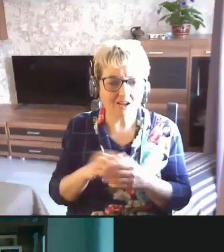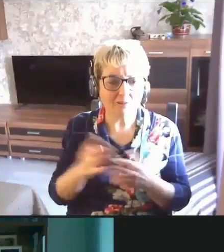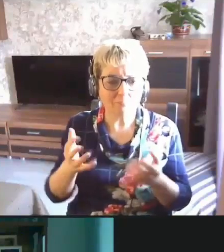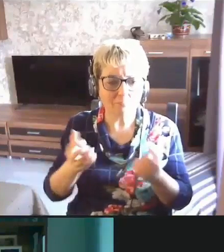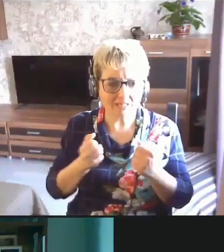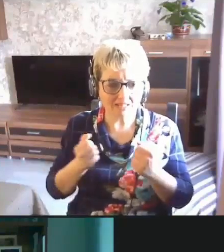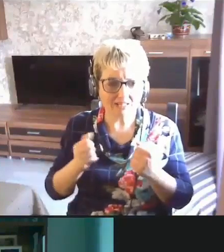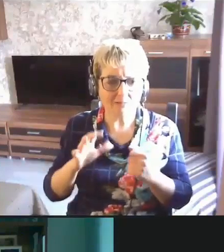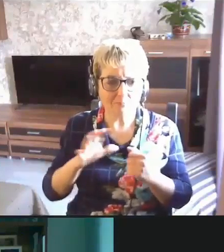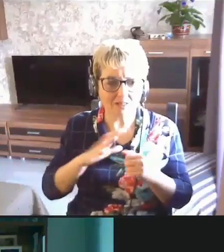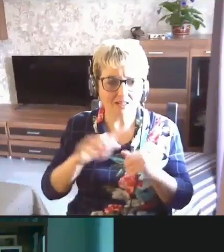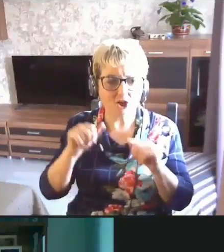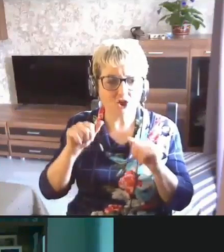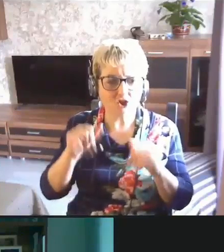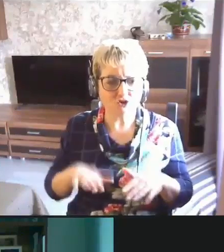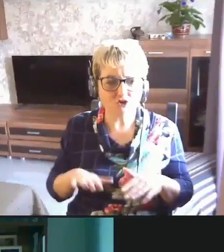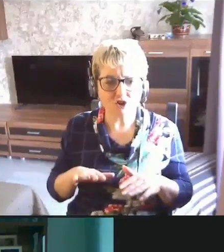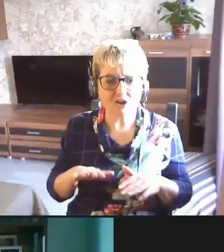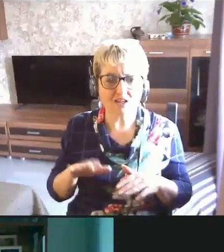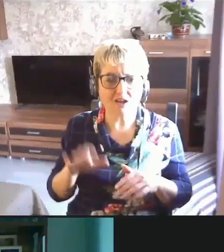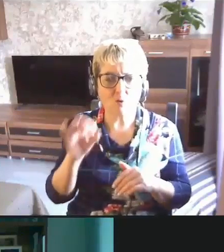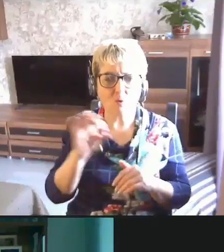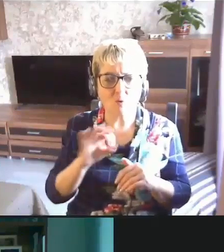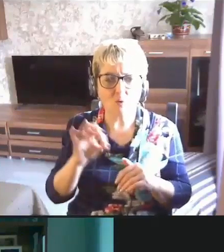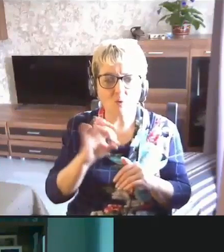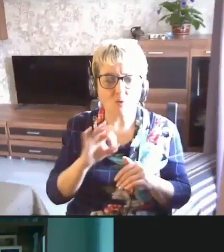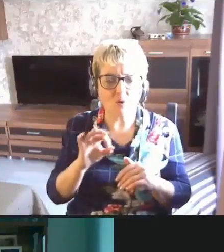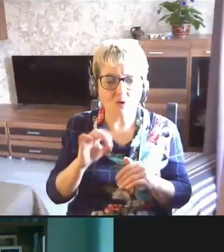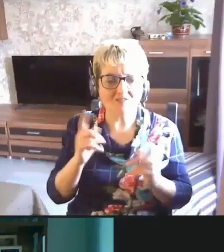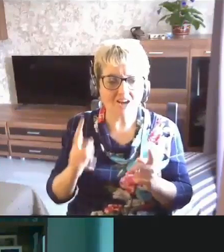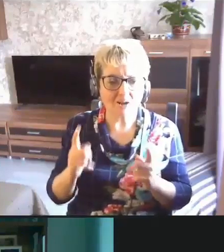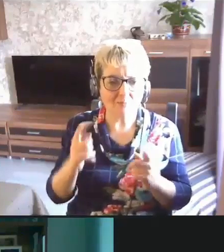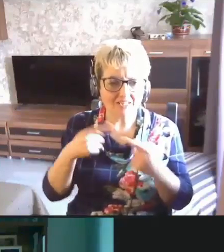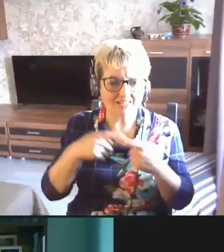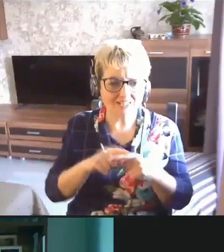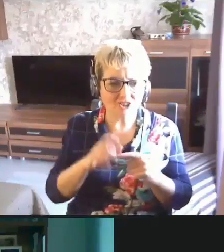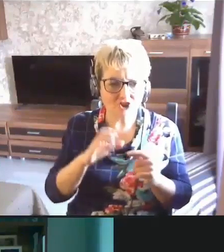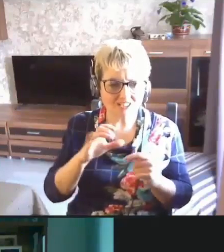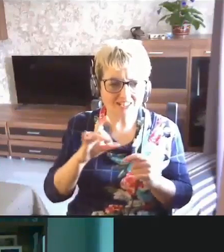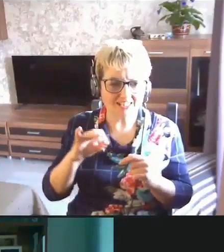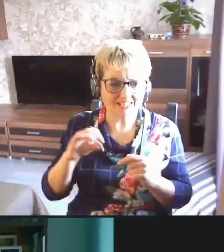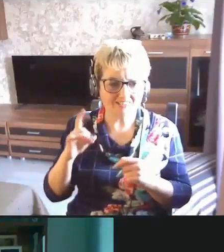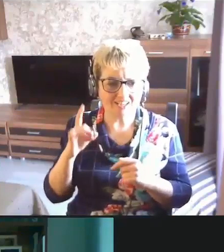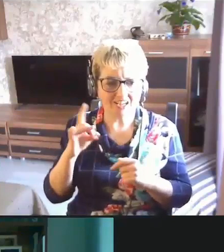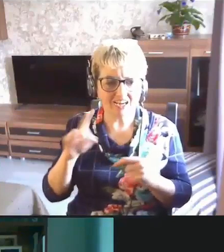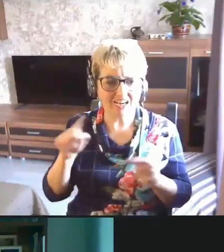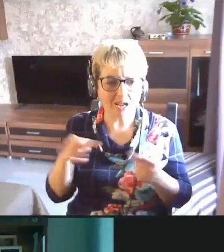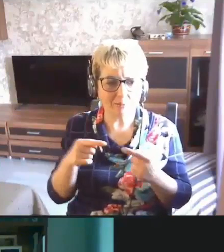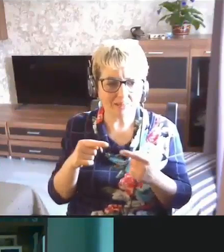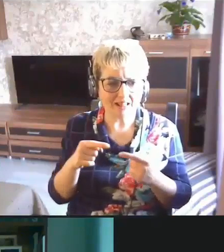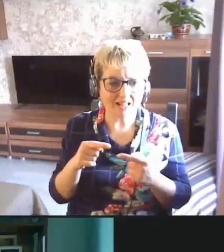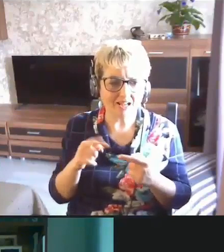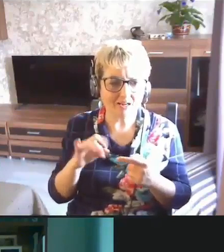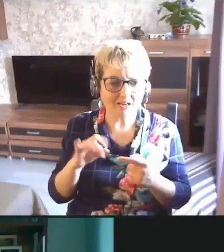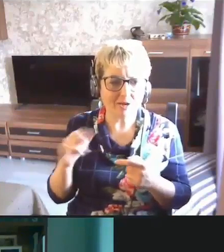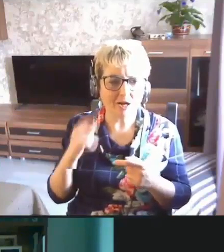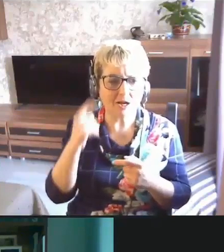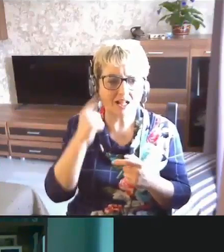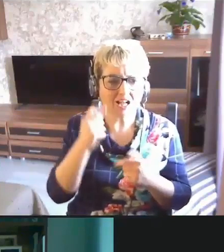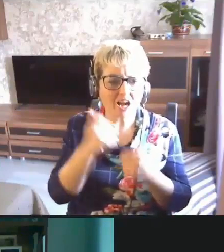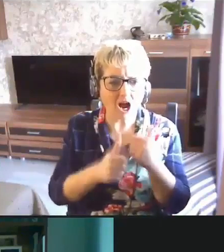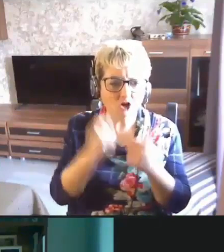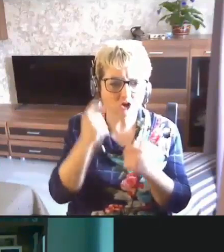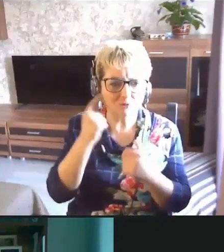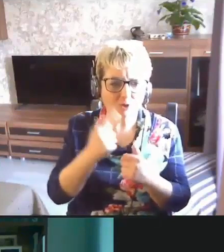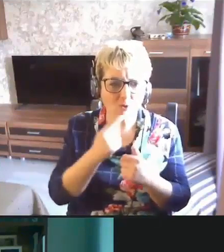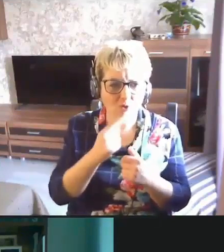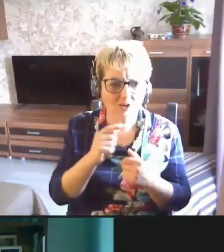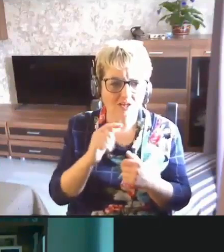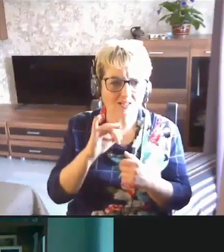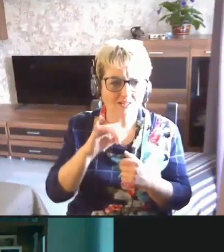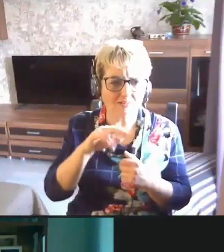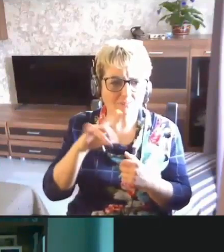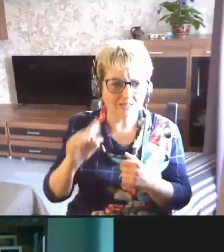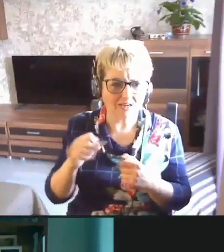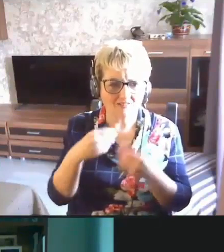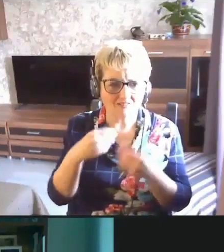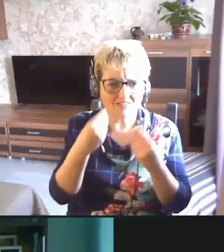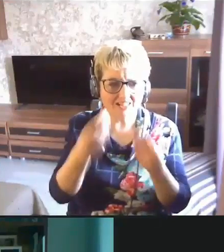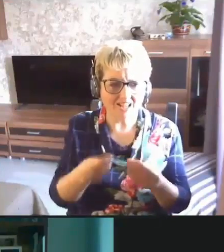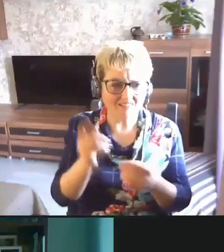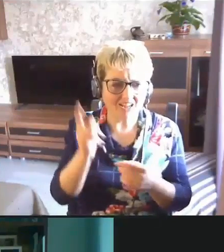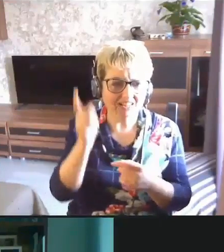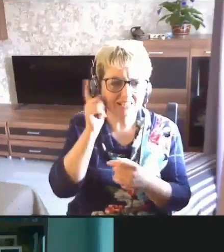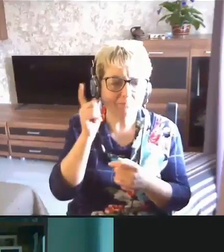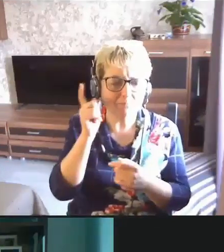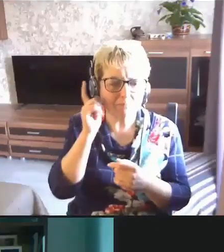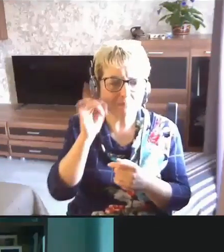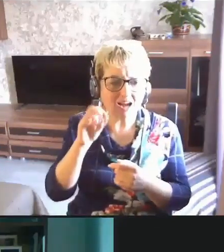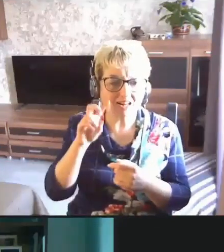было принято решение в рамках частнической стресс-реабилитации к каждому глухому в рамках хипра выдавать